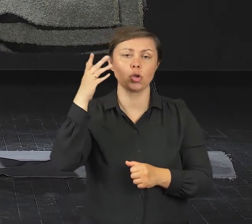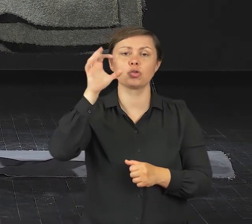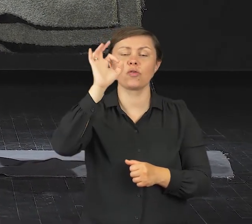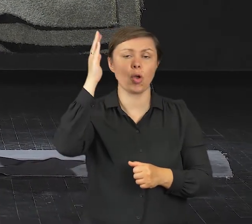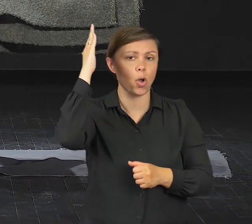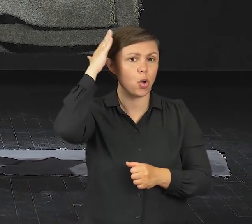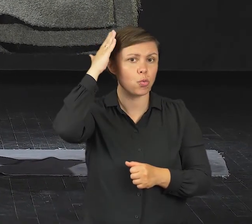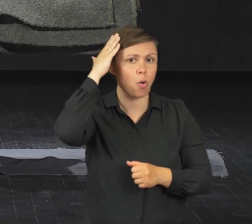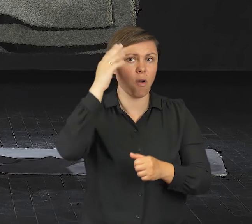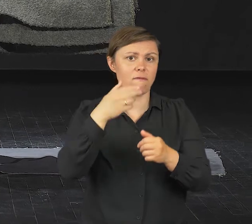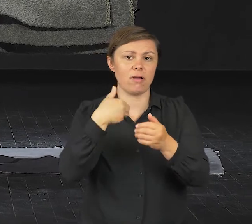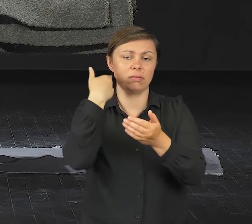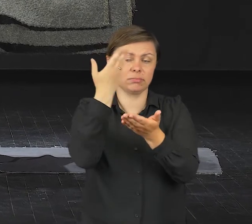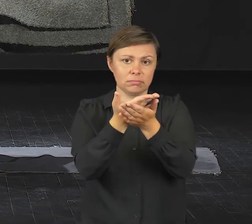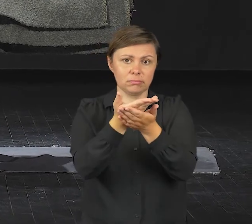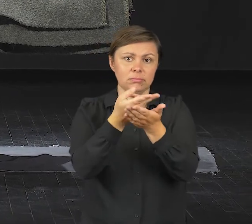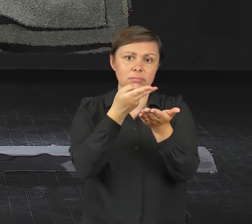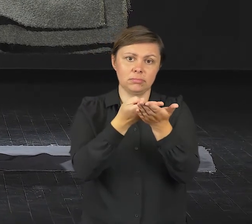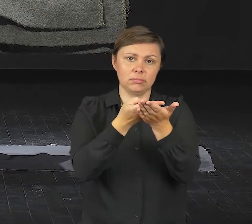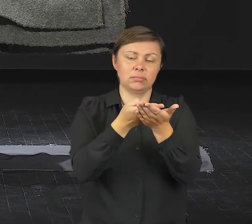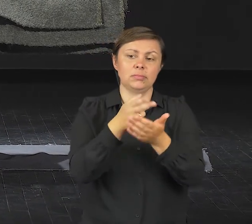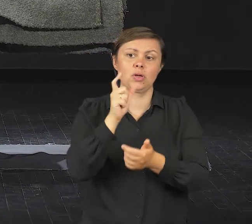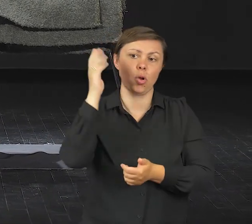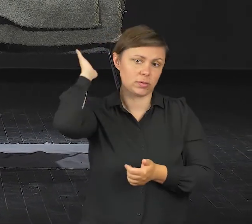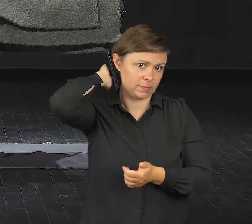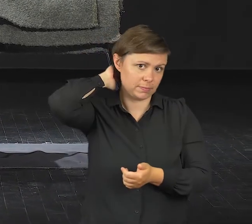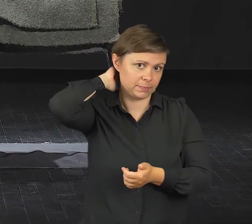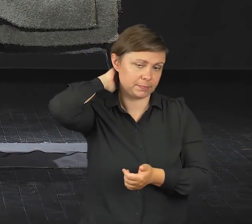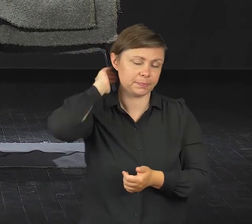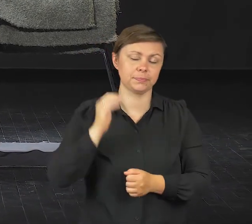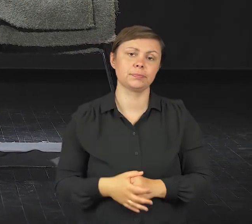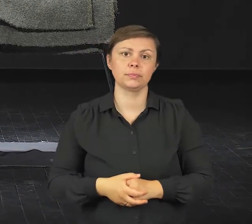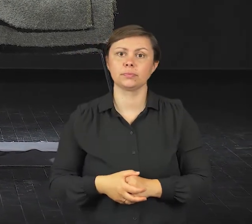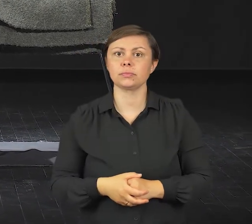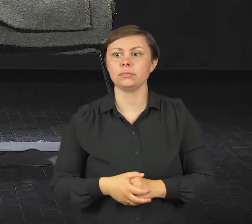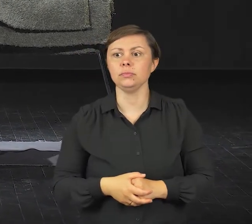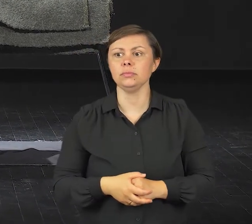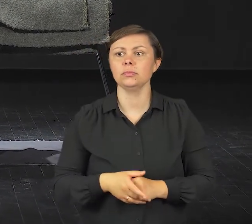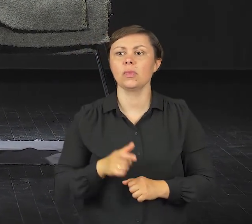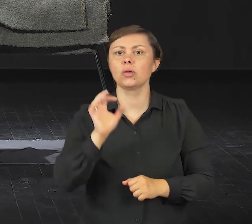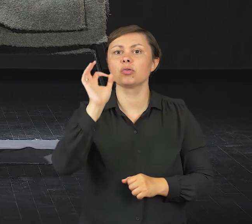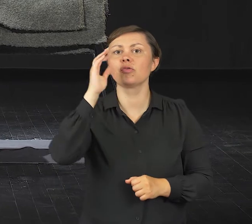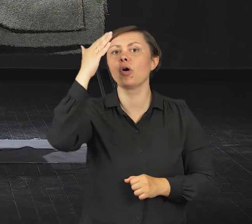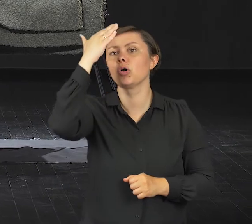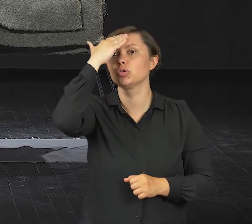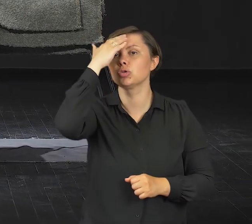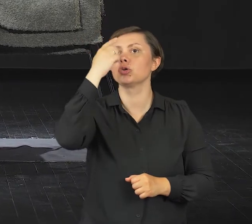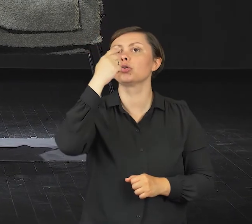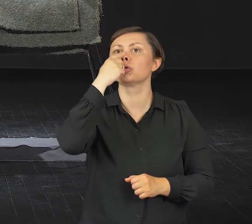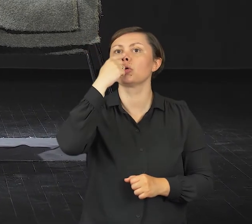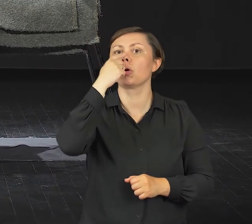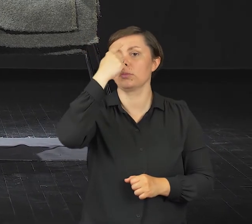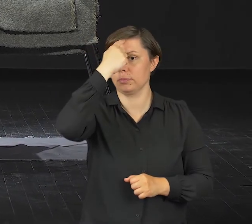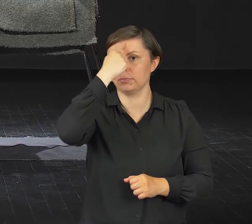pod tyłem głowy, aby twoje czoło nos kierował się do serca.